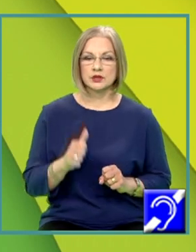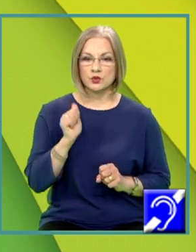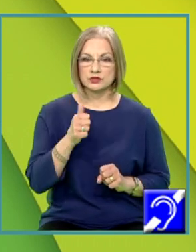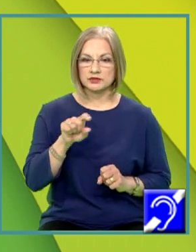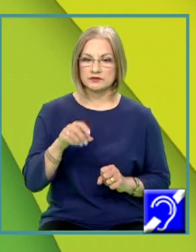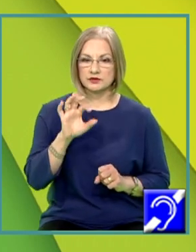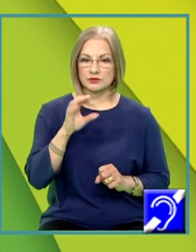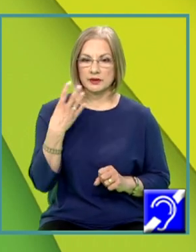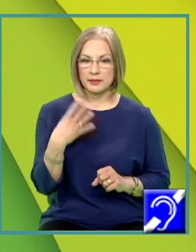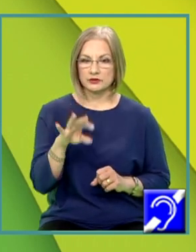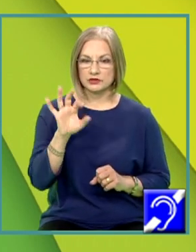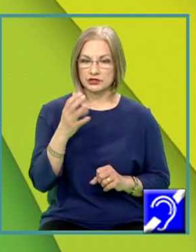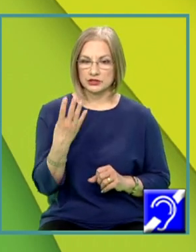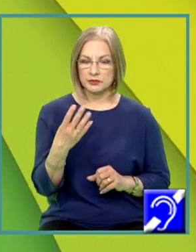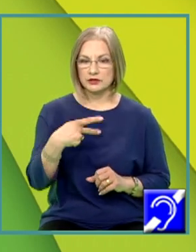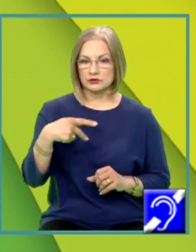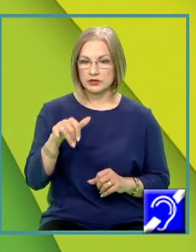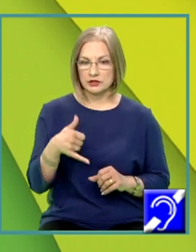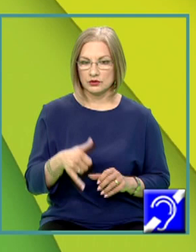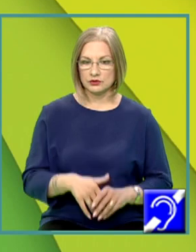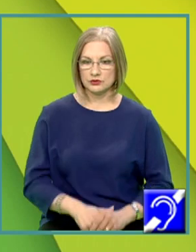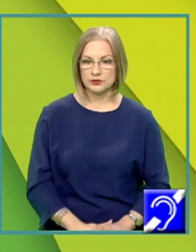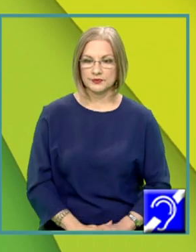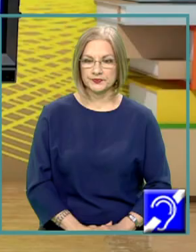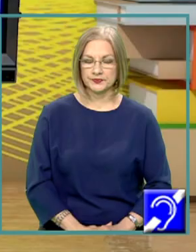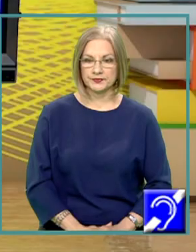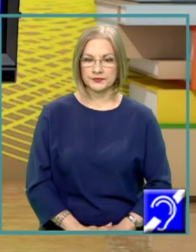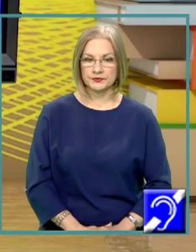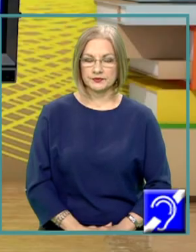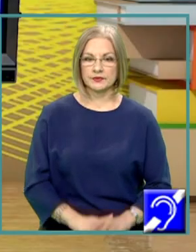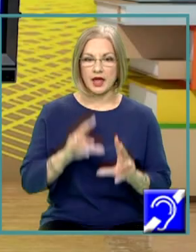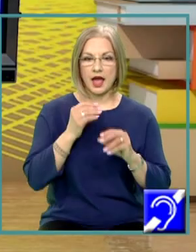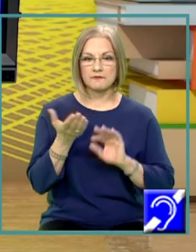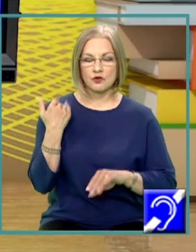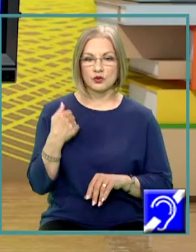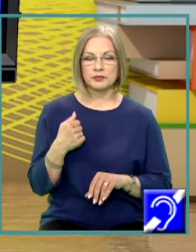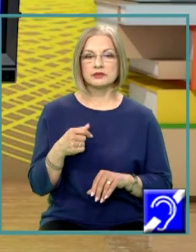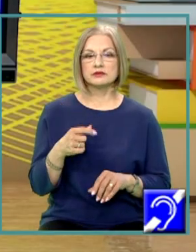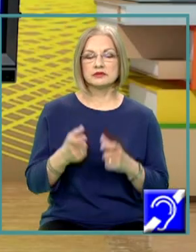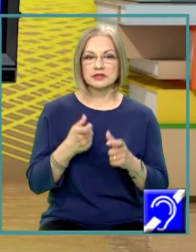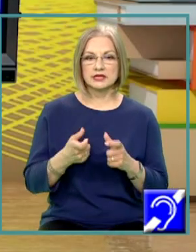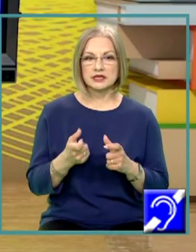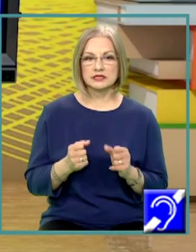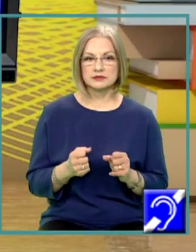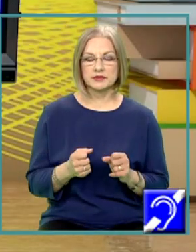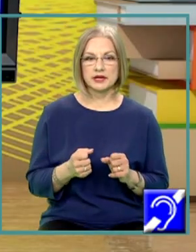,454 kJ. Am vorbit data trecută despre